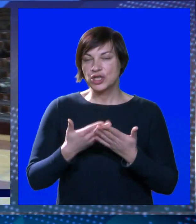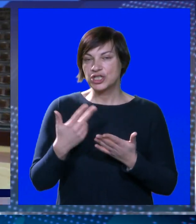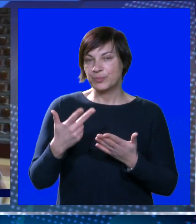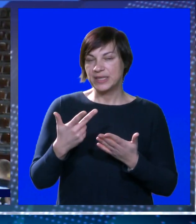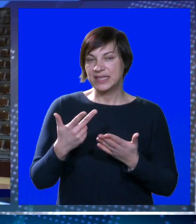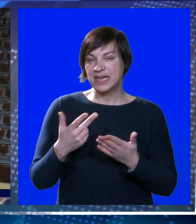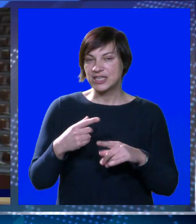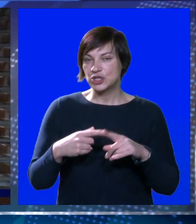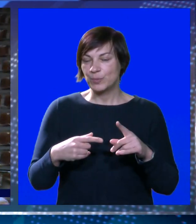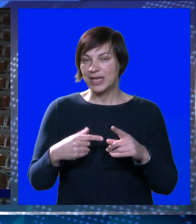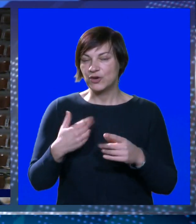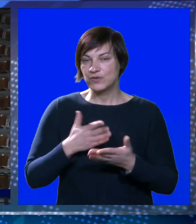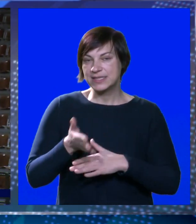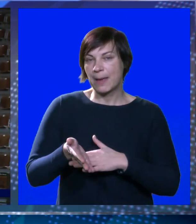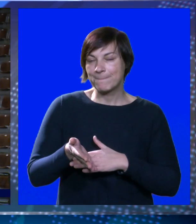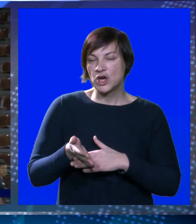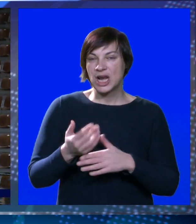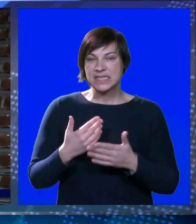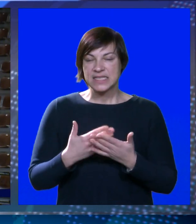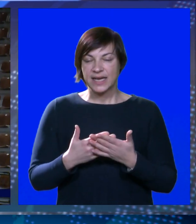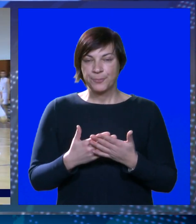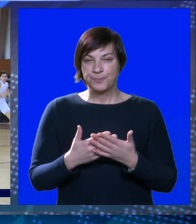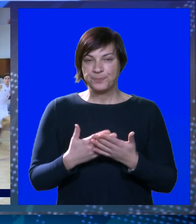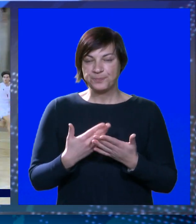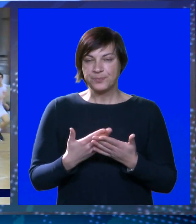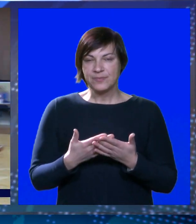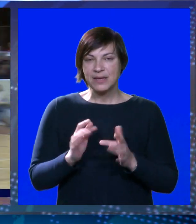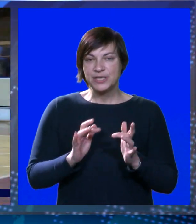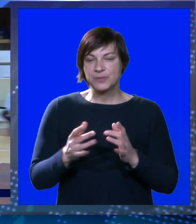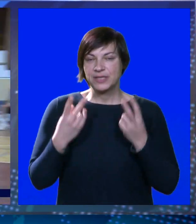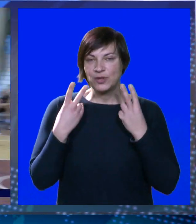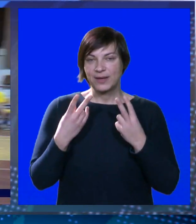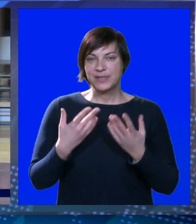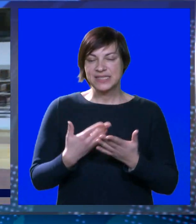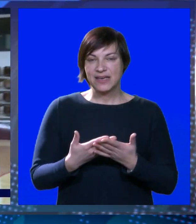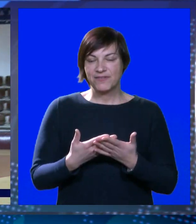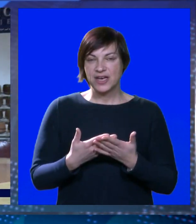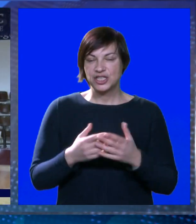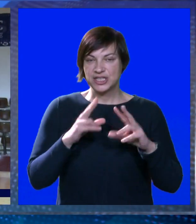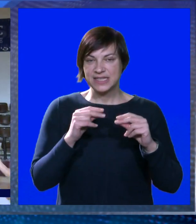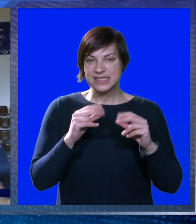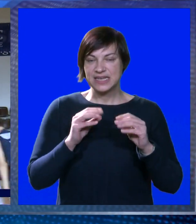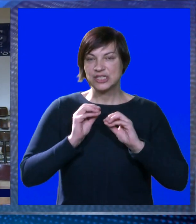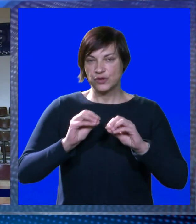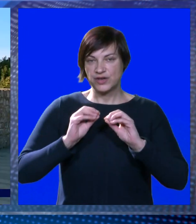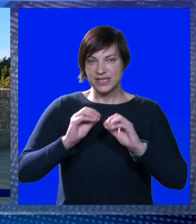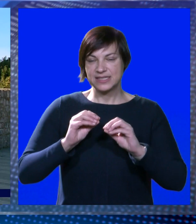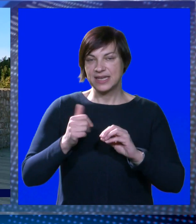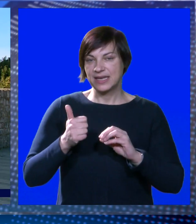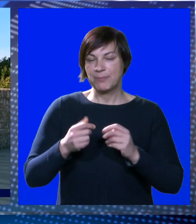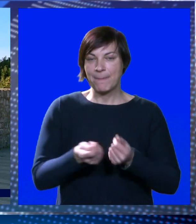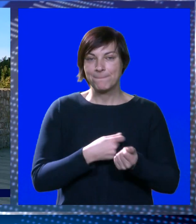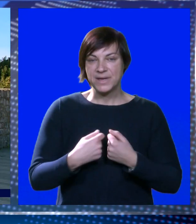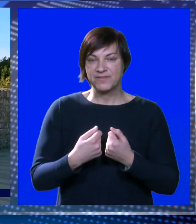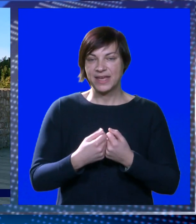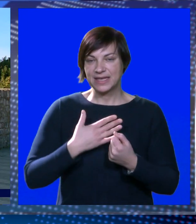eventualno trećo u play-offu za prolazak u premijer ligu i baš nam je ta utakmica bitna. Iz razgovora s trenerima prve